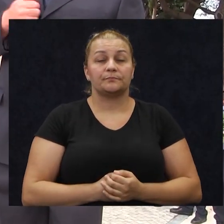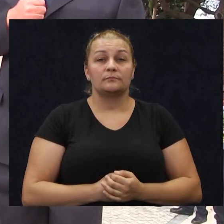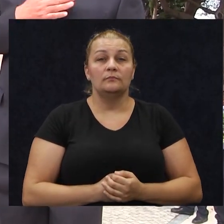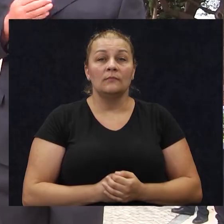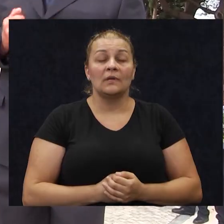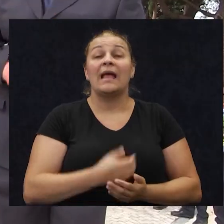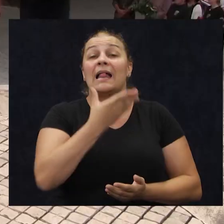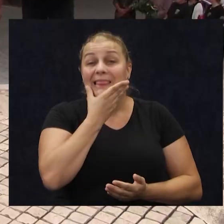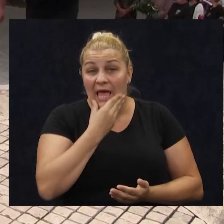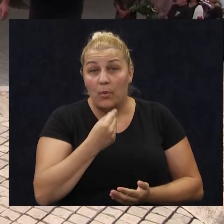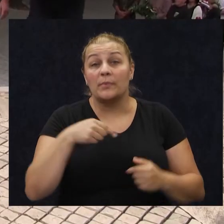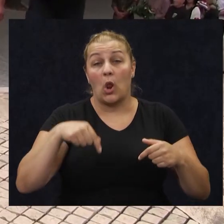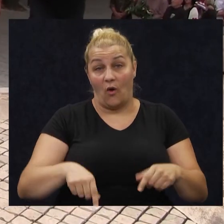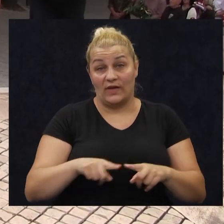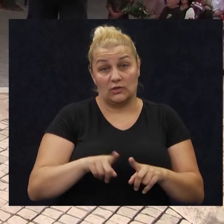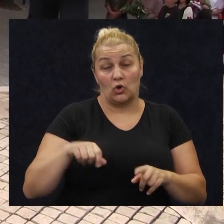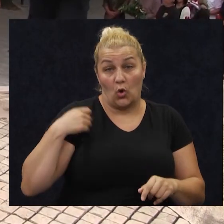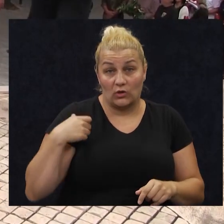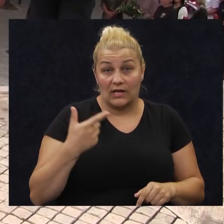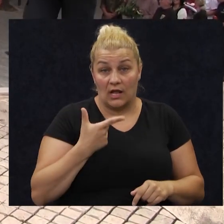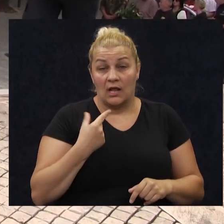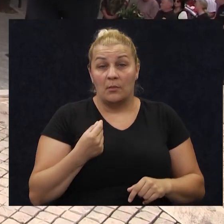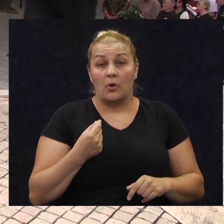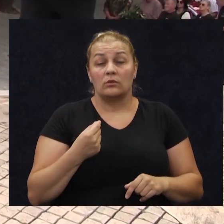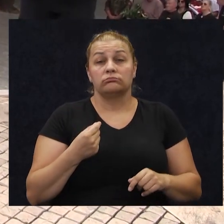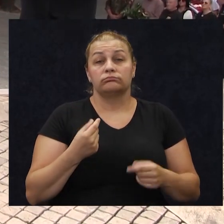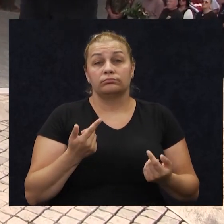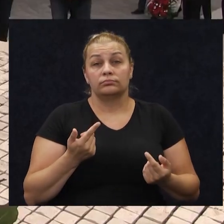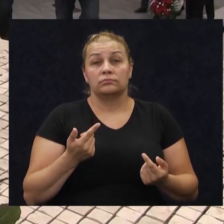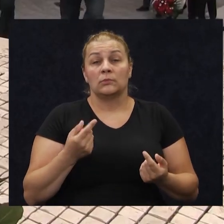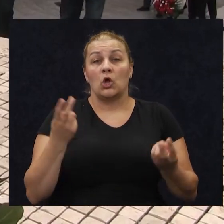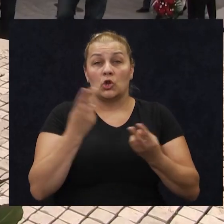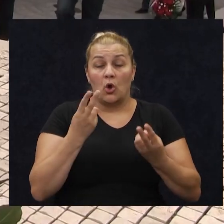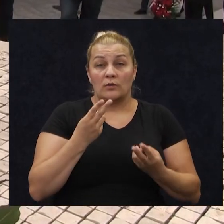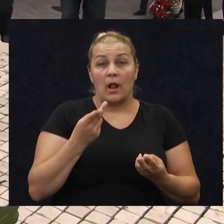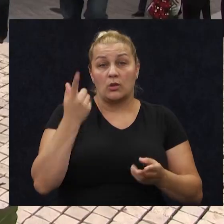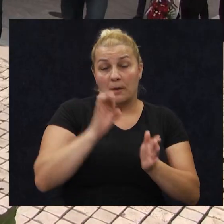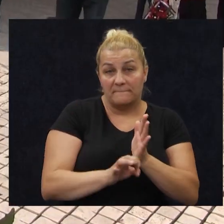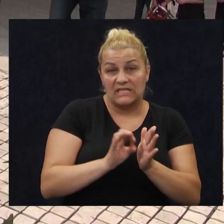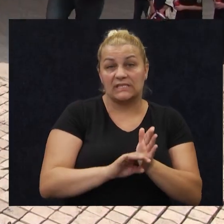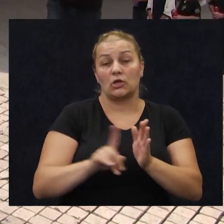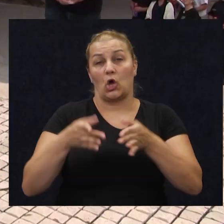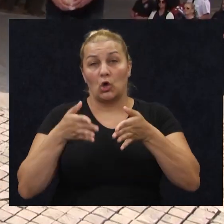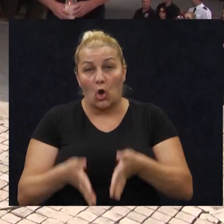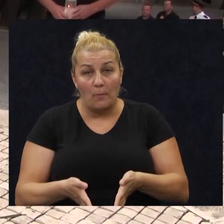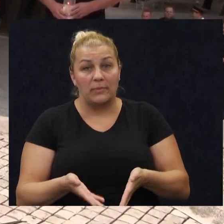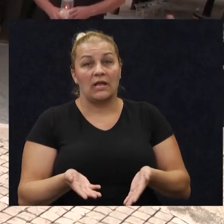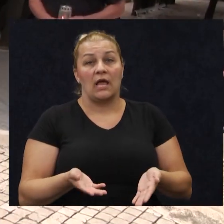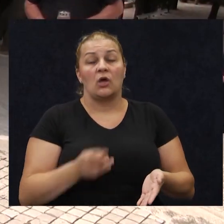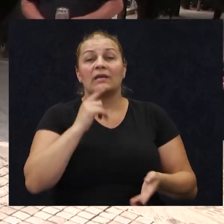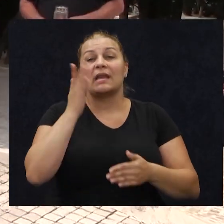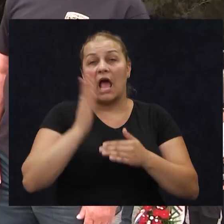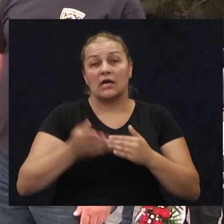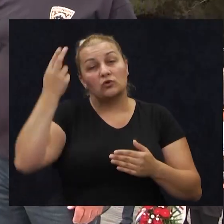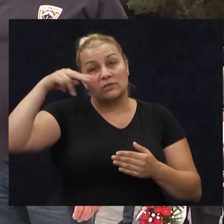I lipo je bilo i ove godine, normalno od mise pa groblja i na